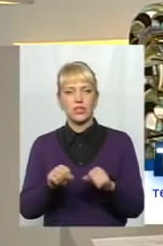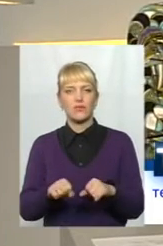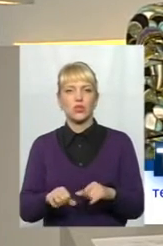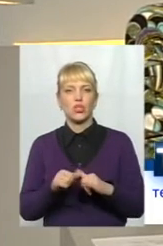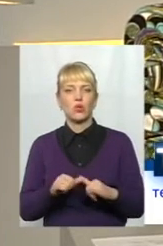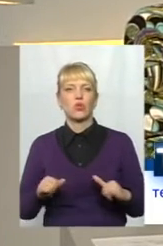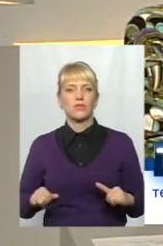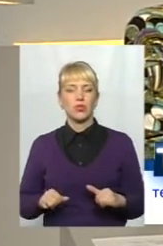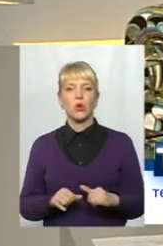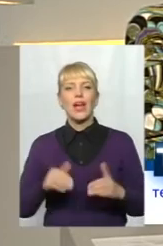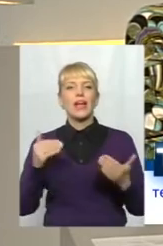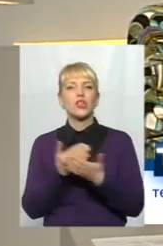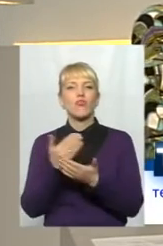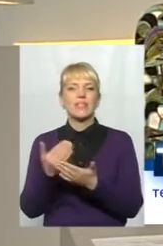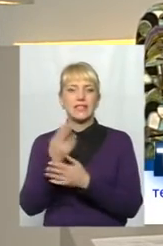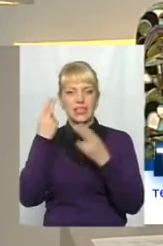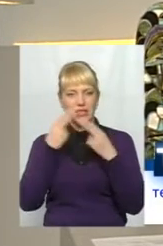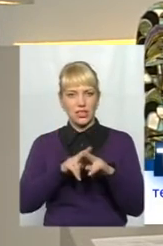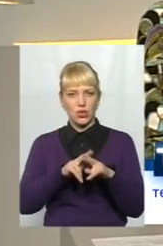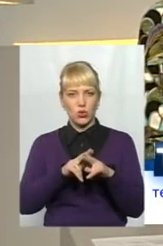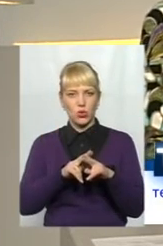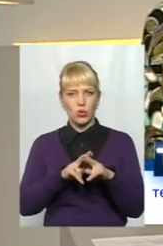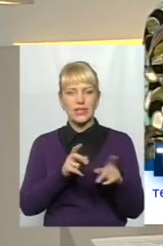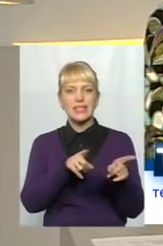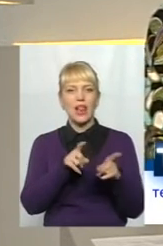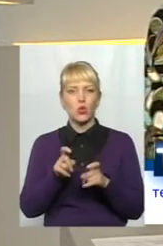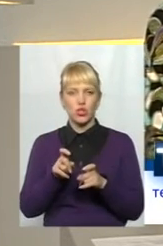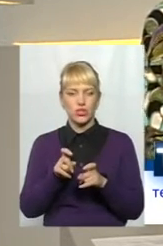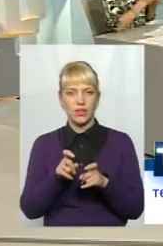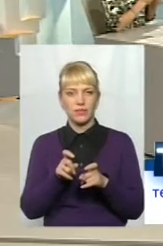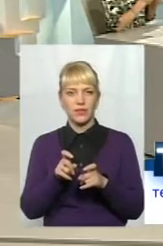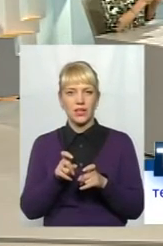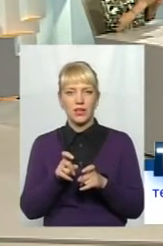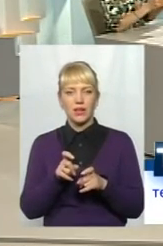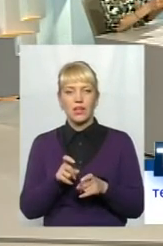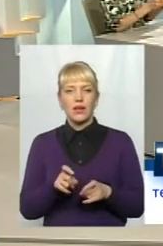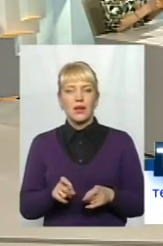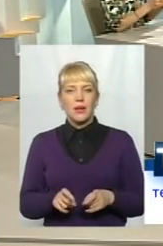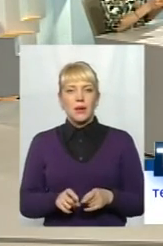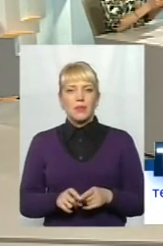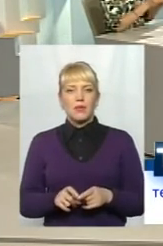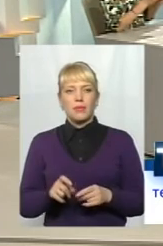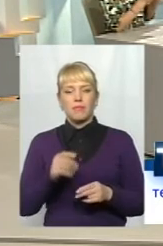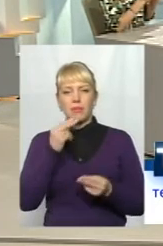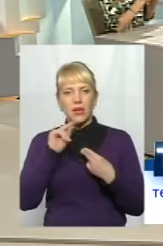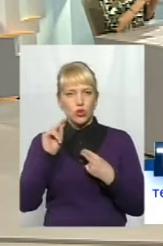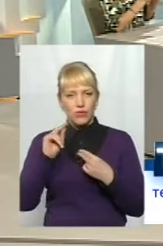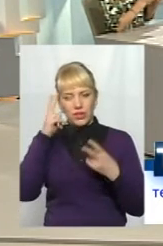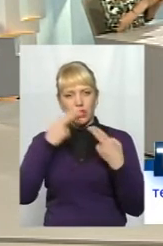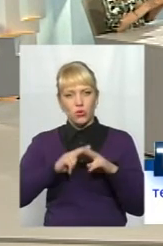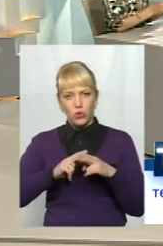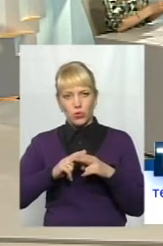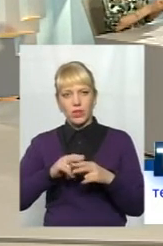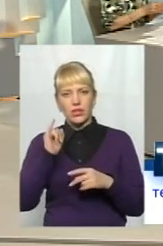розвитку саме інноваційних технологій, залучення передових технологій в